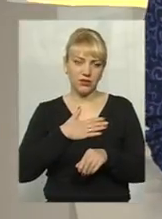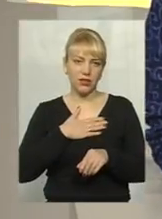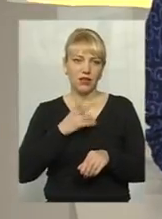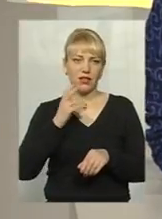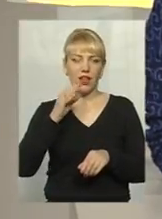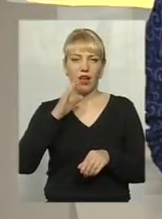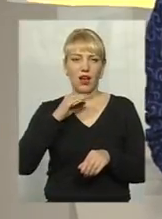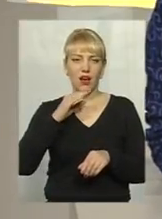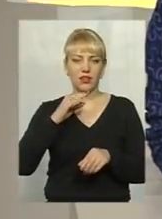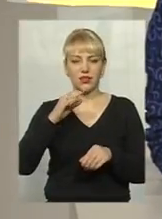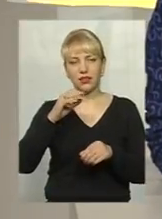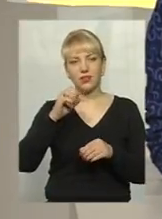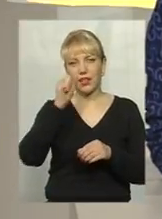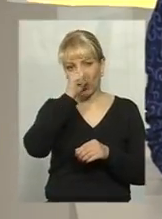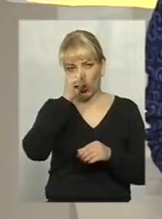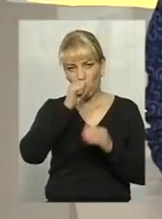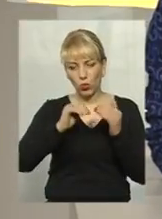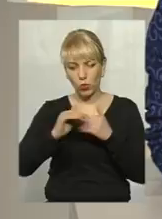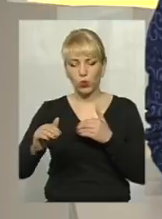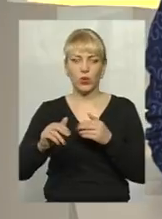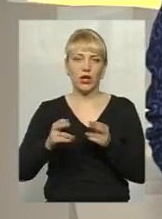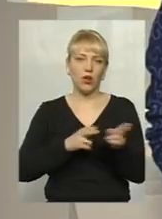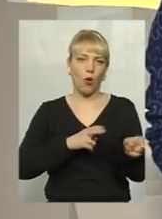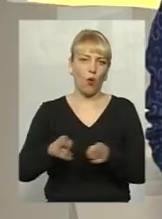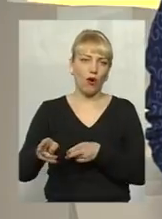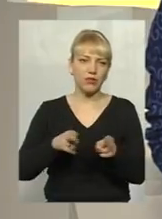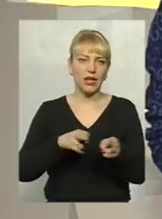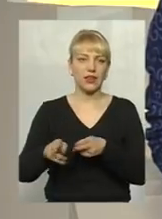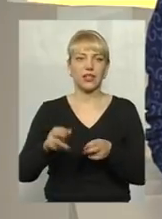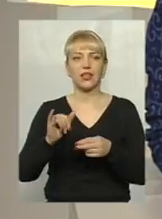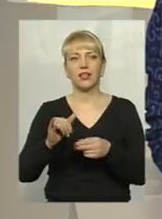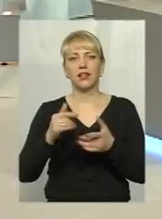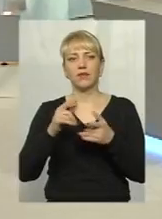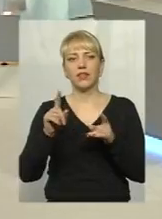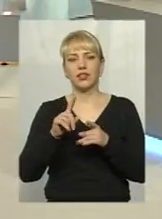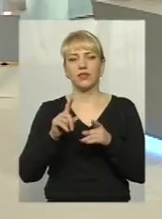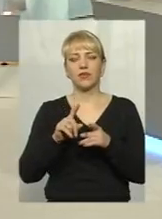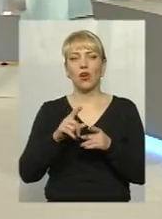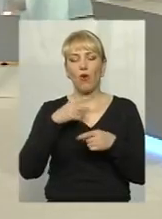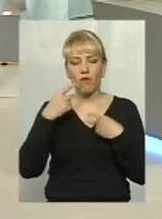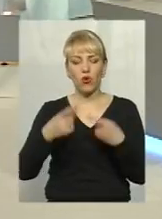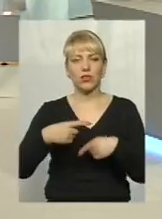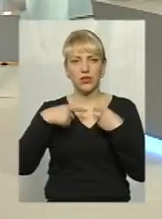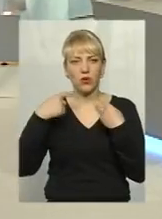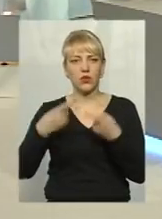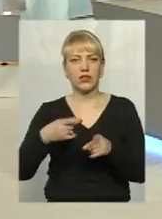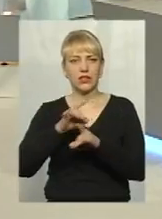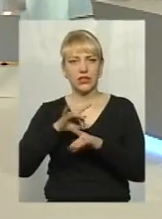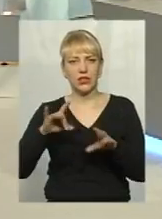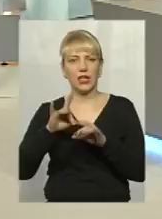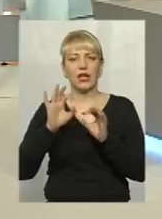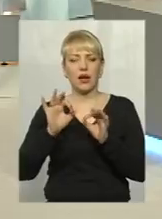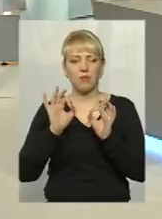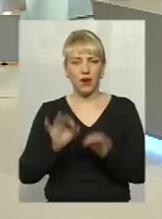на льоду в нас облаштовуються, і ковзанки, і щонайменше говорити, як правильно